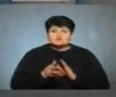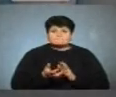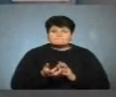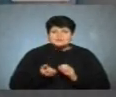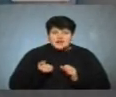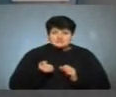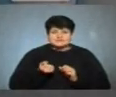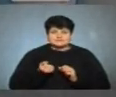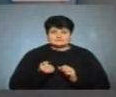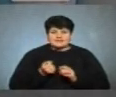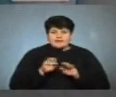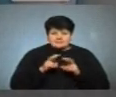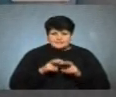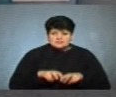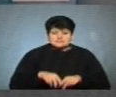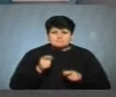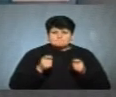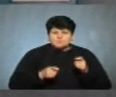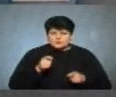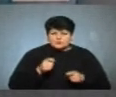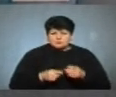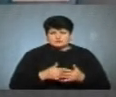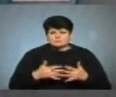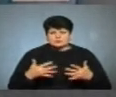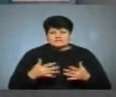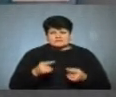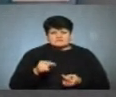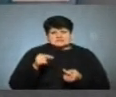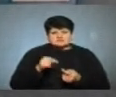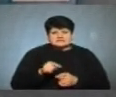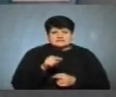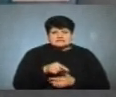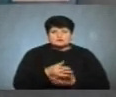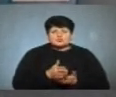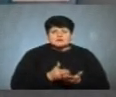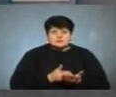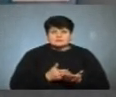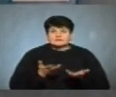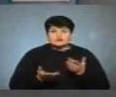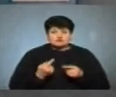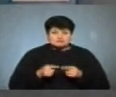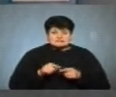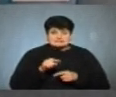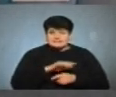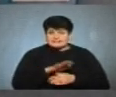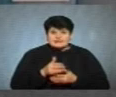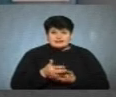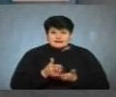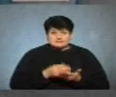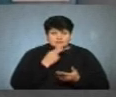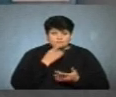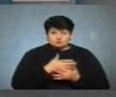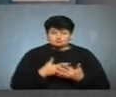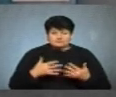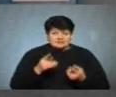першу чергу, з молочних продуктів і визначатимуть їхню якість. Якщо це неякісна продукція,